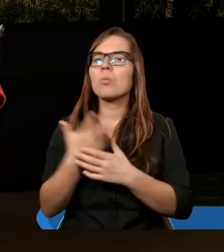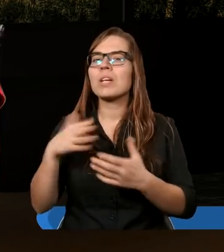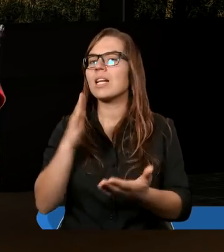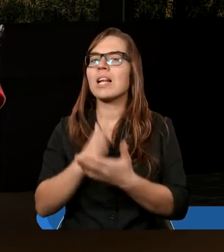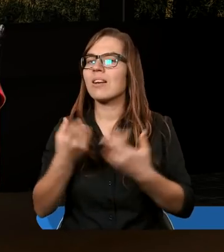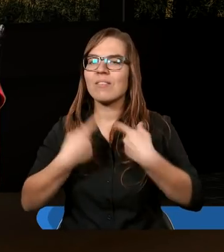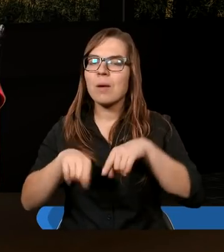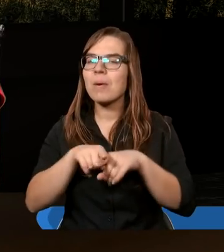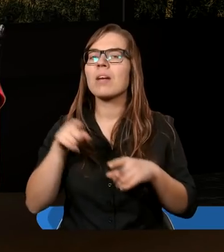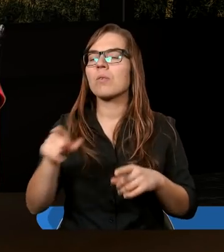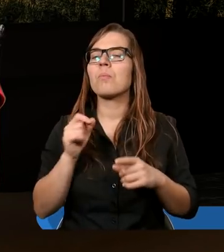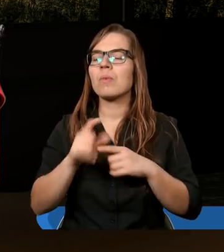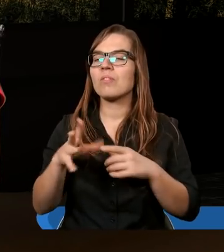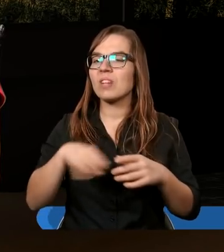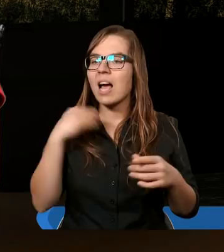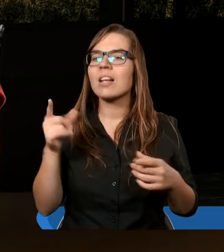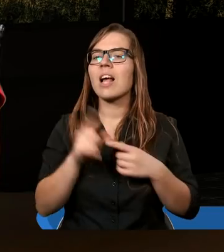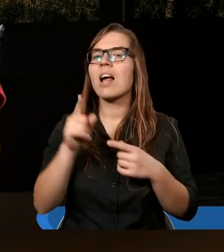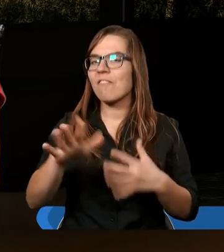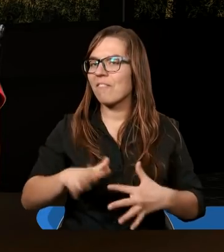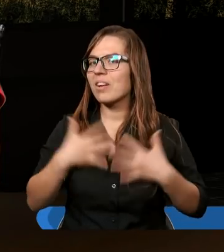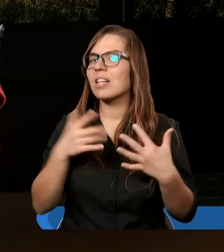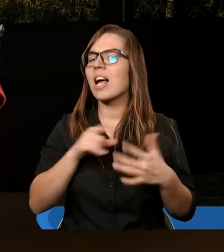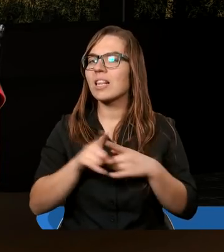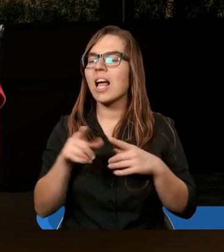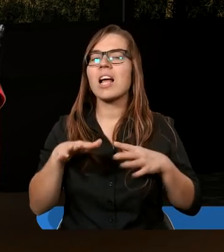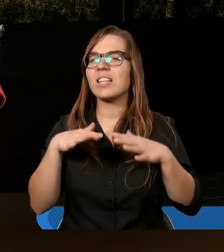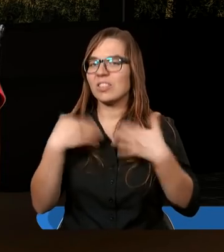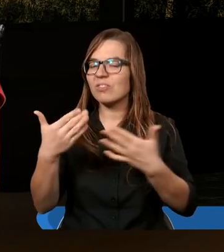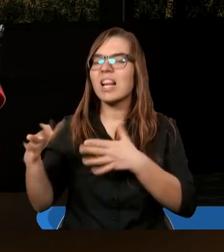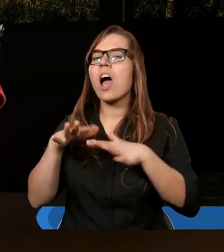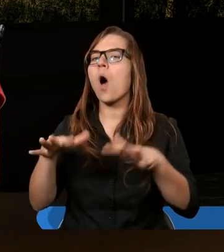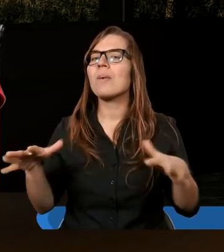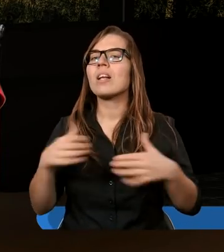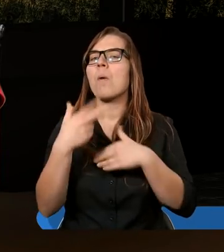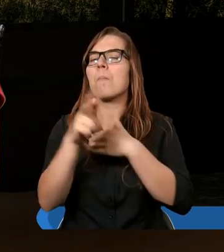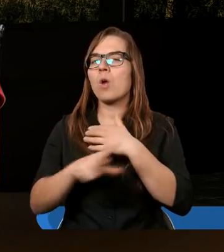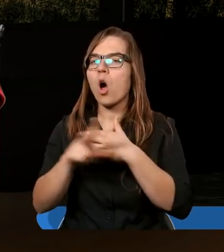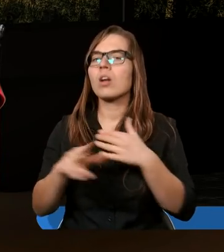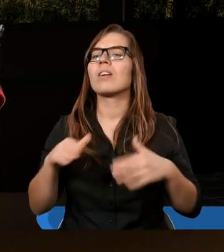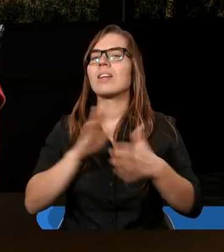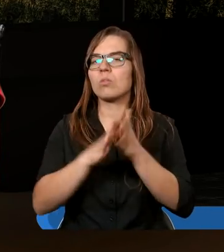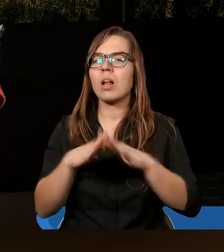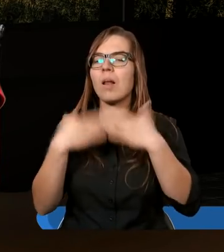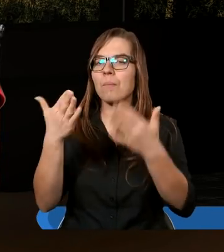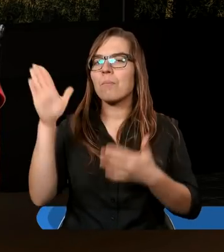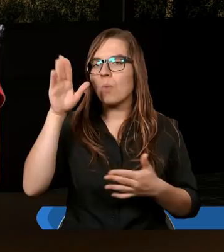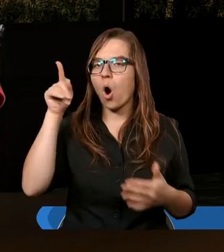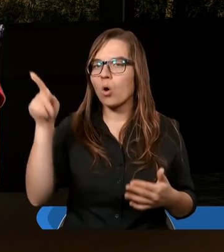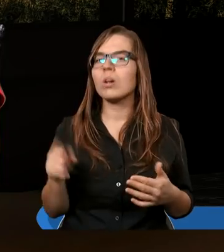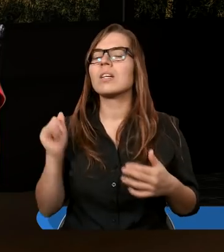nie tylko wypełnia braki u świętych, lecz wydaje też obfity plon w licznych dziękczynieniach składanych Bogu.